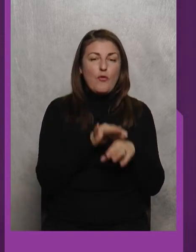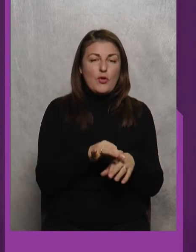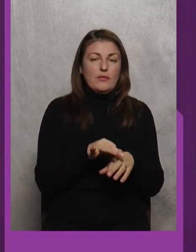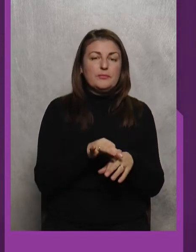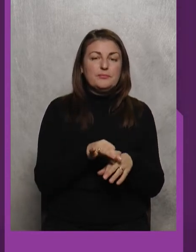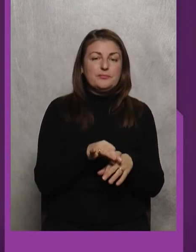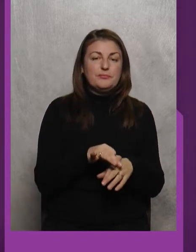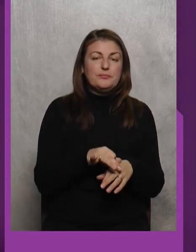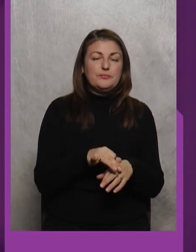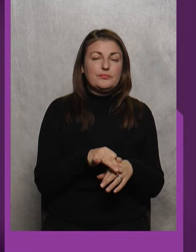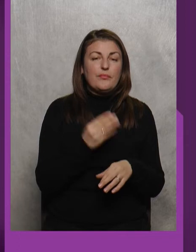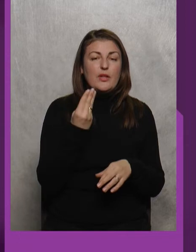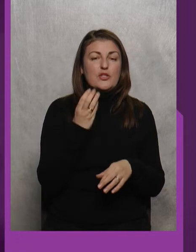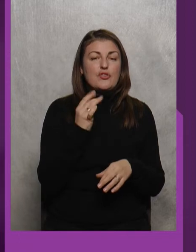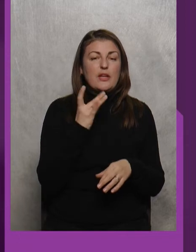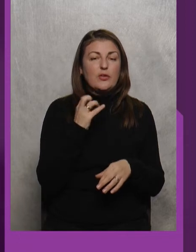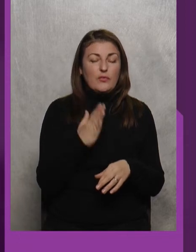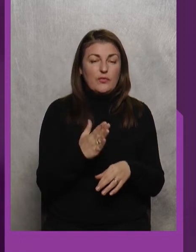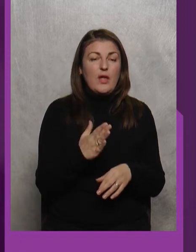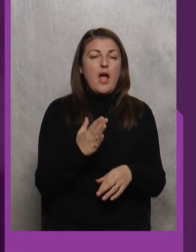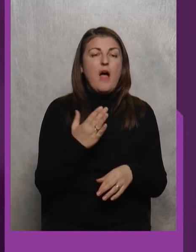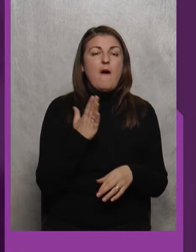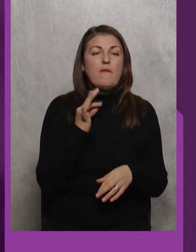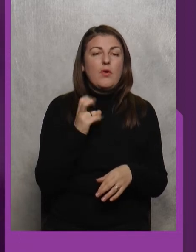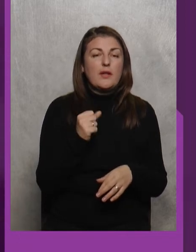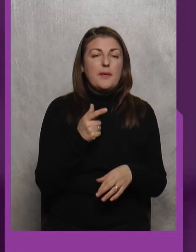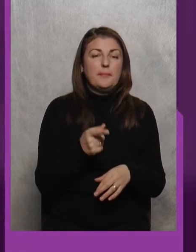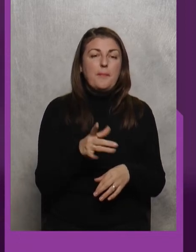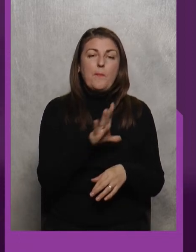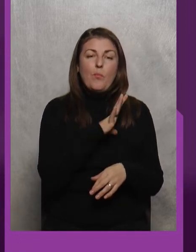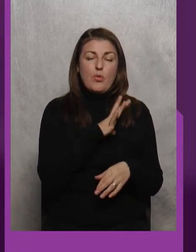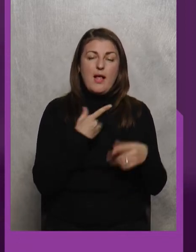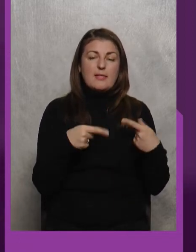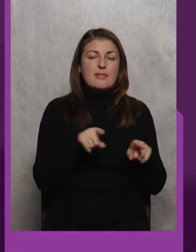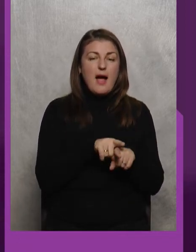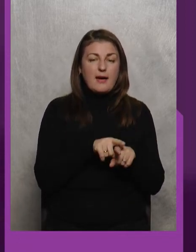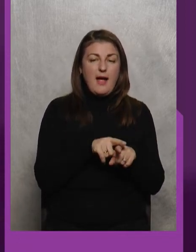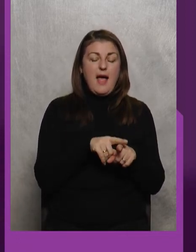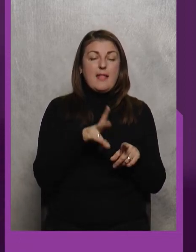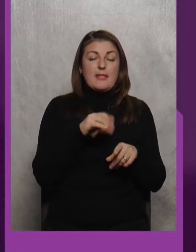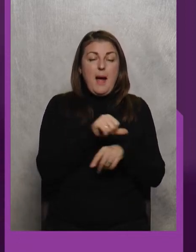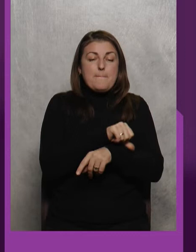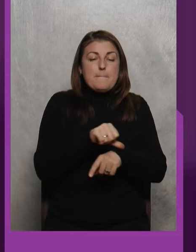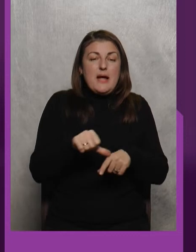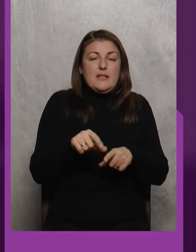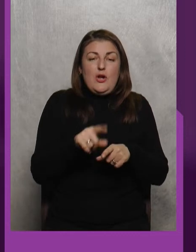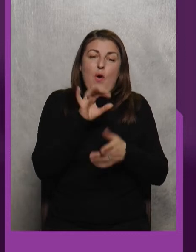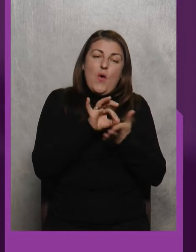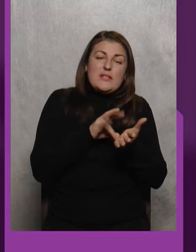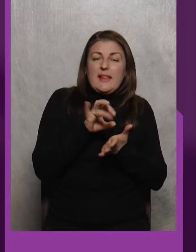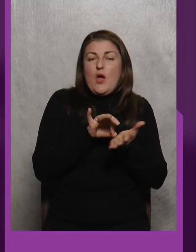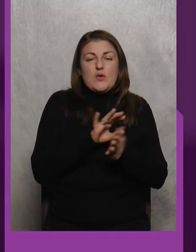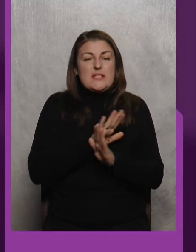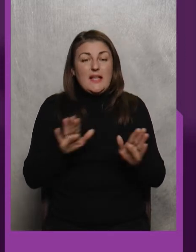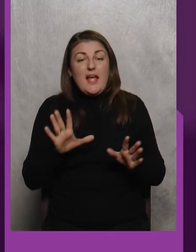Шеретов Вона була така на межі оцінка-неоцінка і